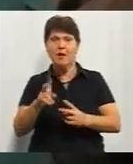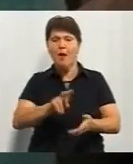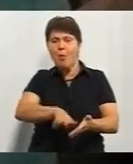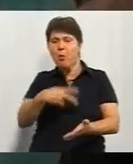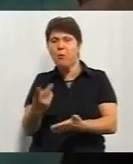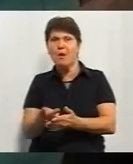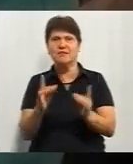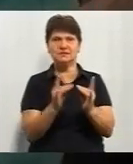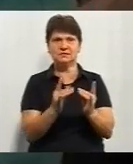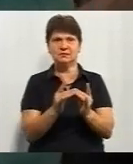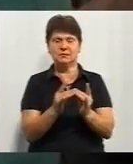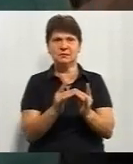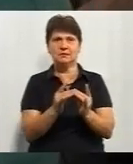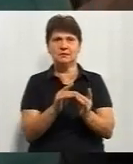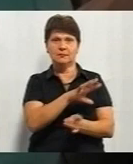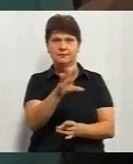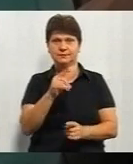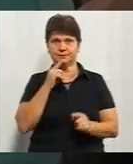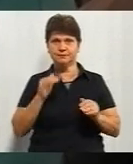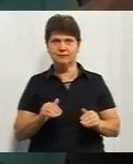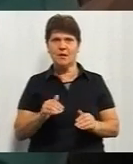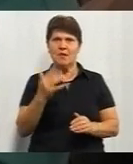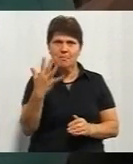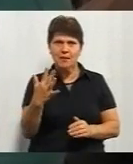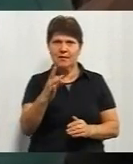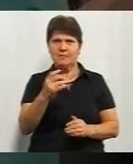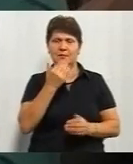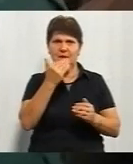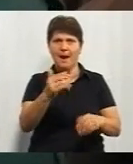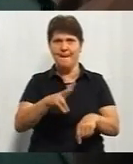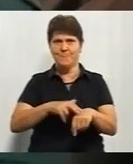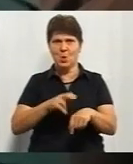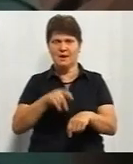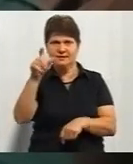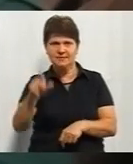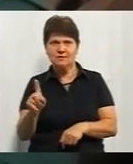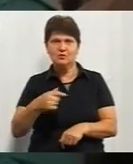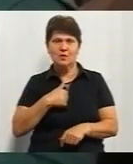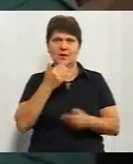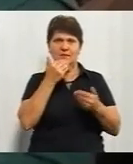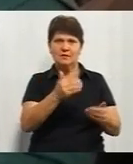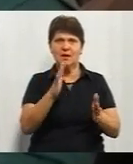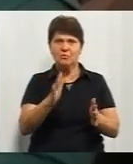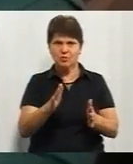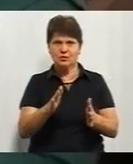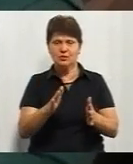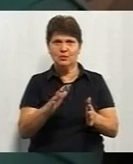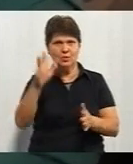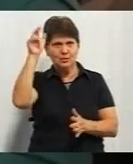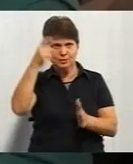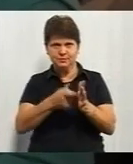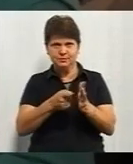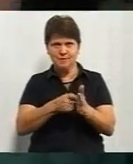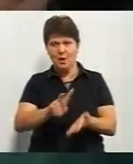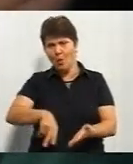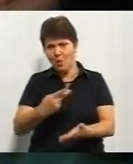з ліжка? Мовчать. П'ять разів питала, що у поліцейських, що я казала, що я буду подопитним кроликом, піду, впаду з